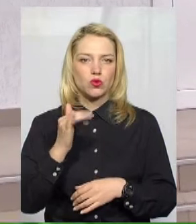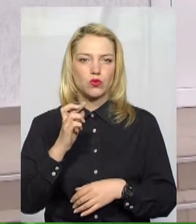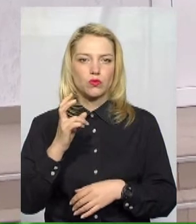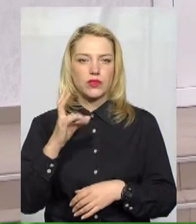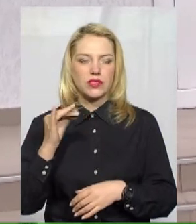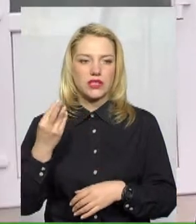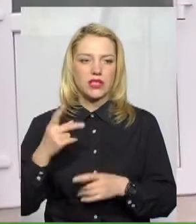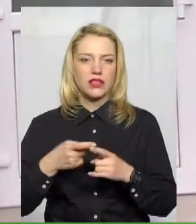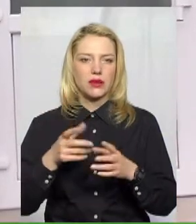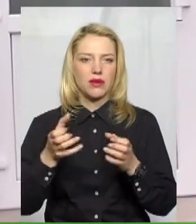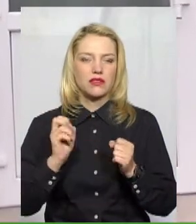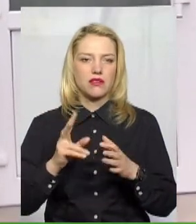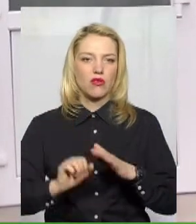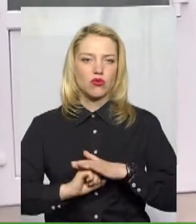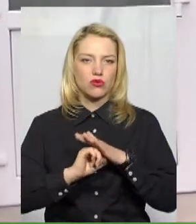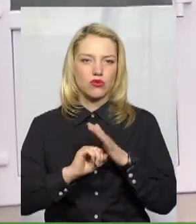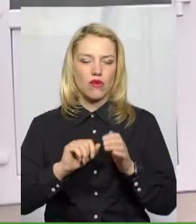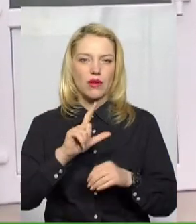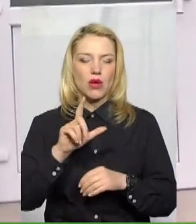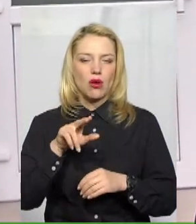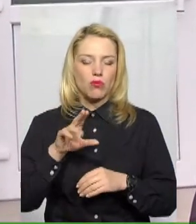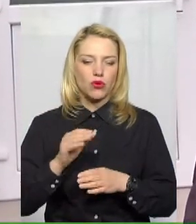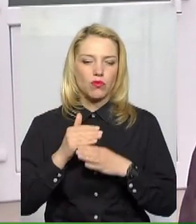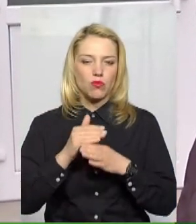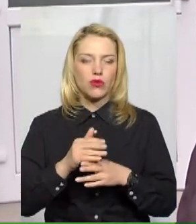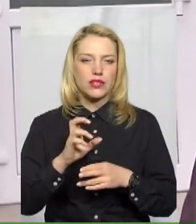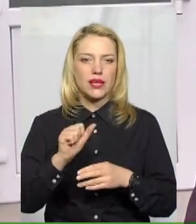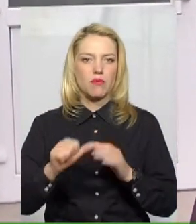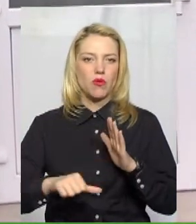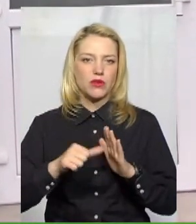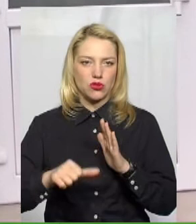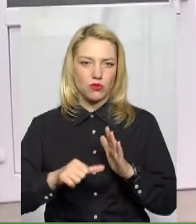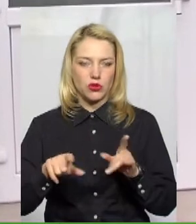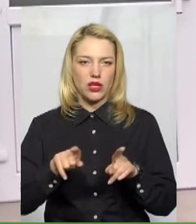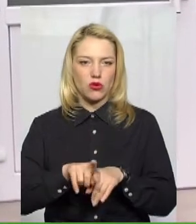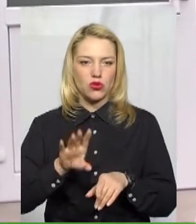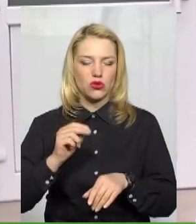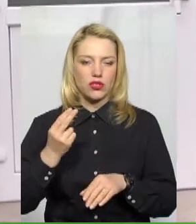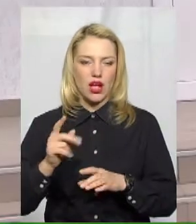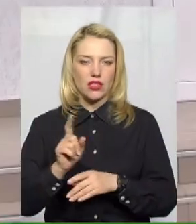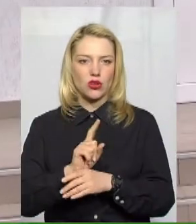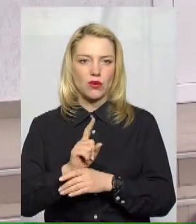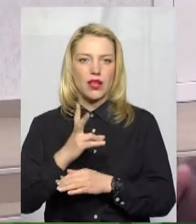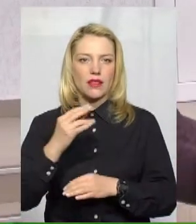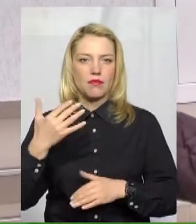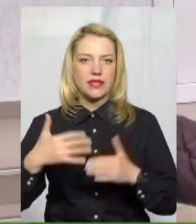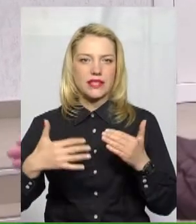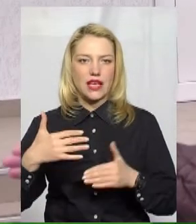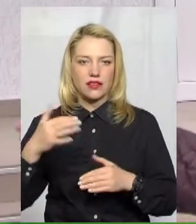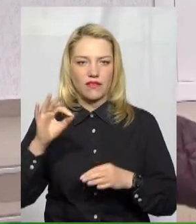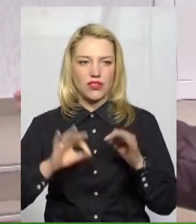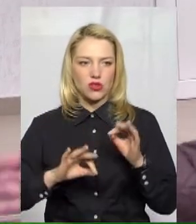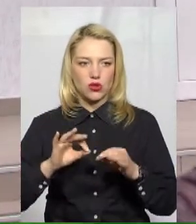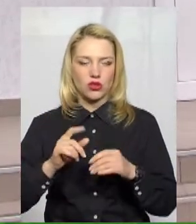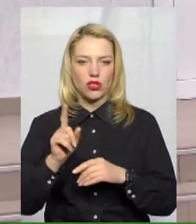безробіттям. Також збільшені соціальні нормативи на 50%, тобто, норми збільшені, які